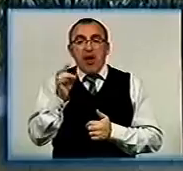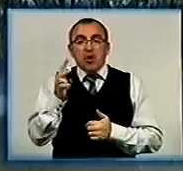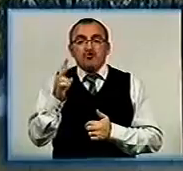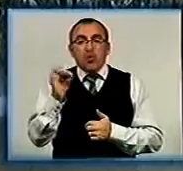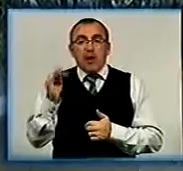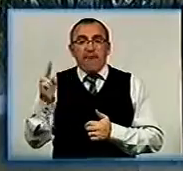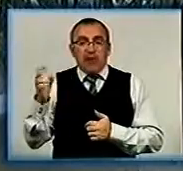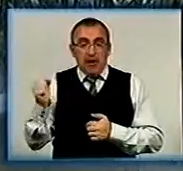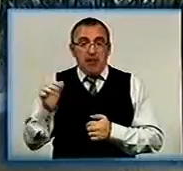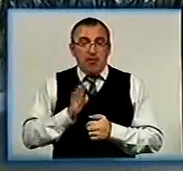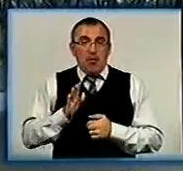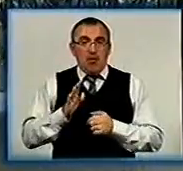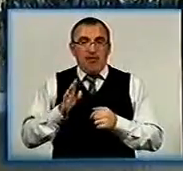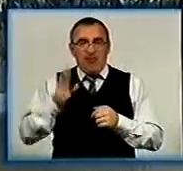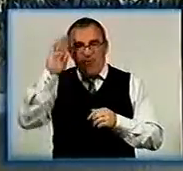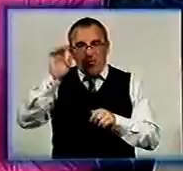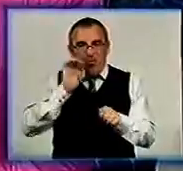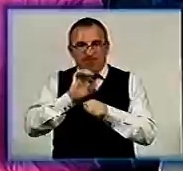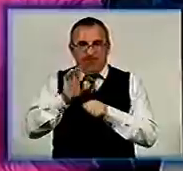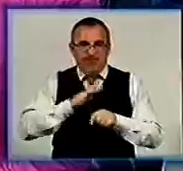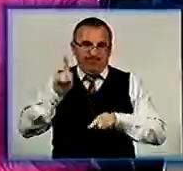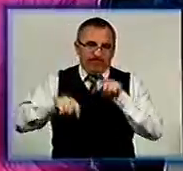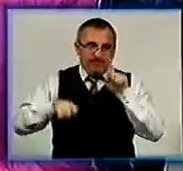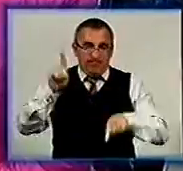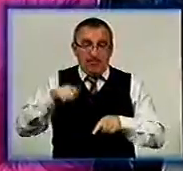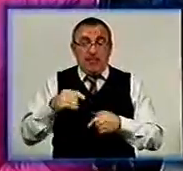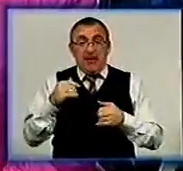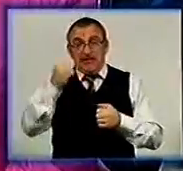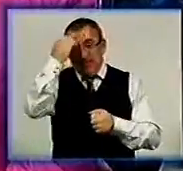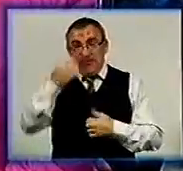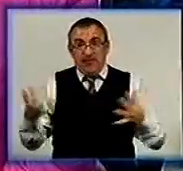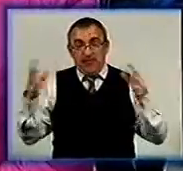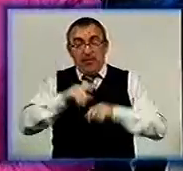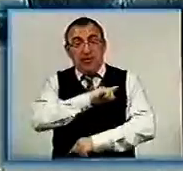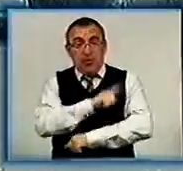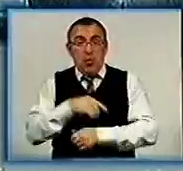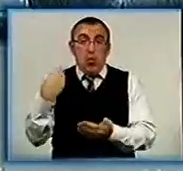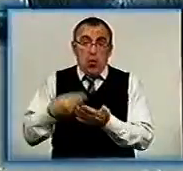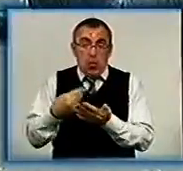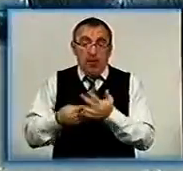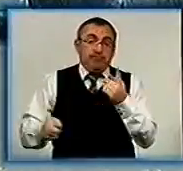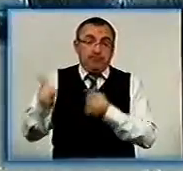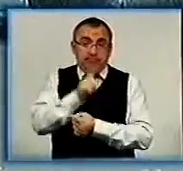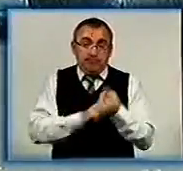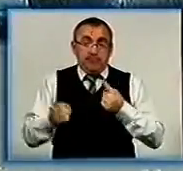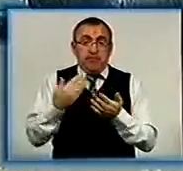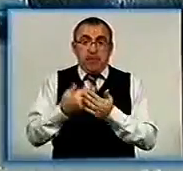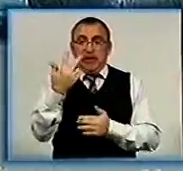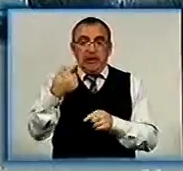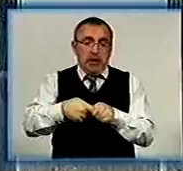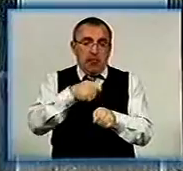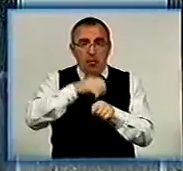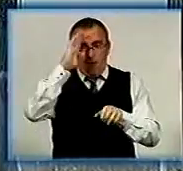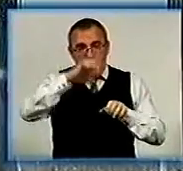Тут чи не щодня були перебої з централізованим водопостачанням. Завдяки спільним зусиллям і коштам змогли реконструювати майже 3 кілометри